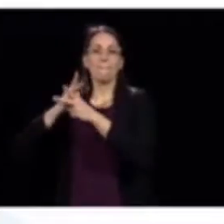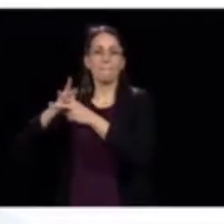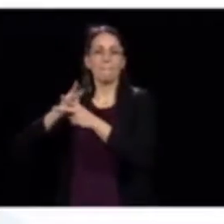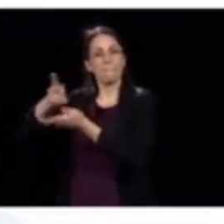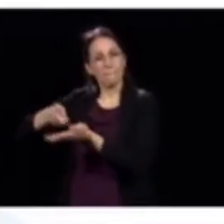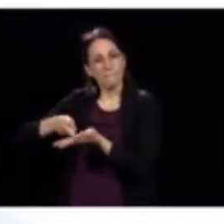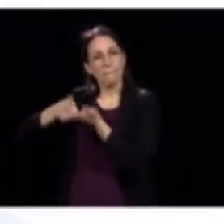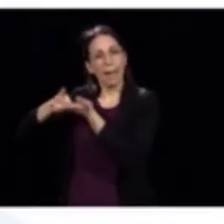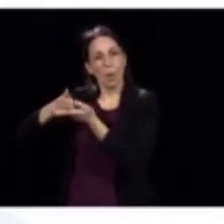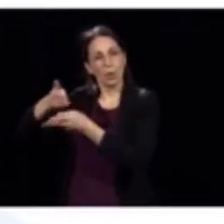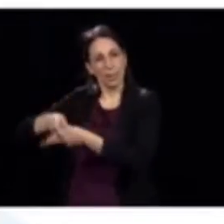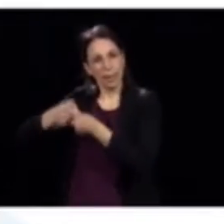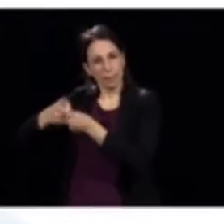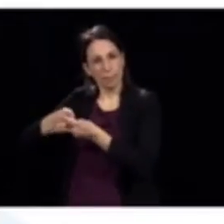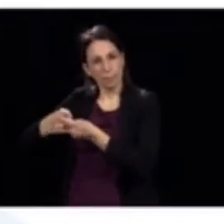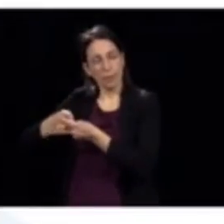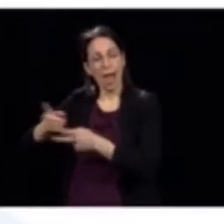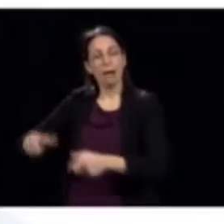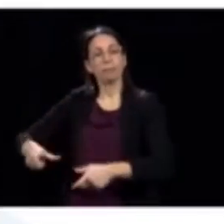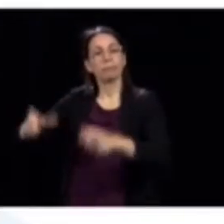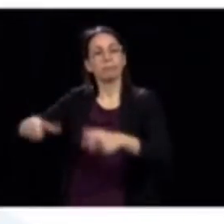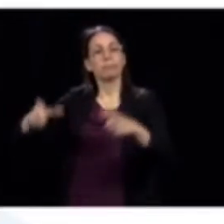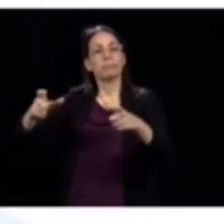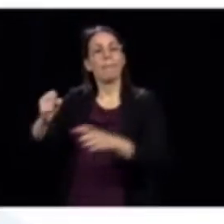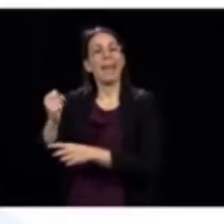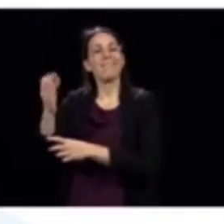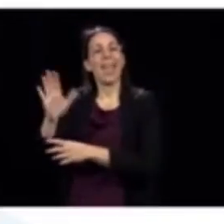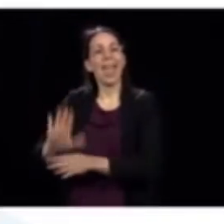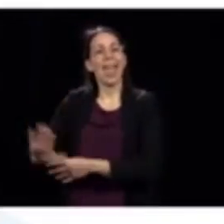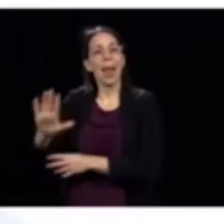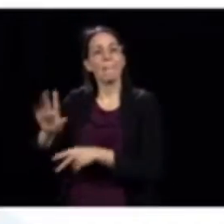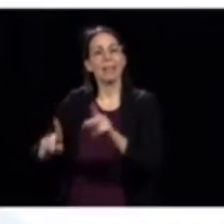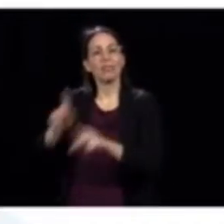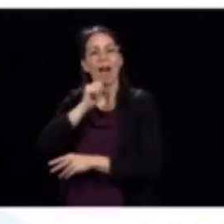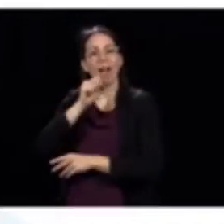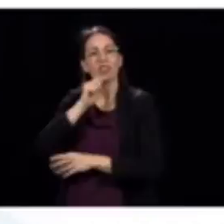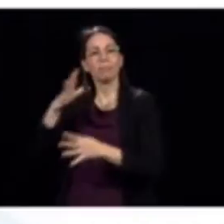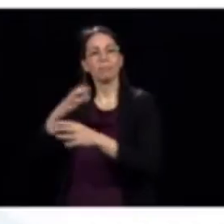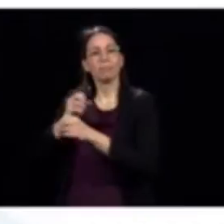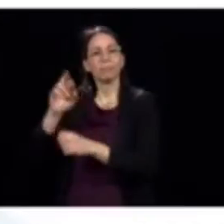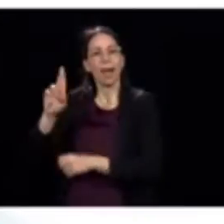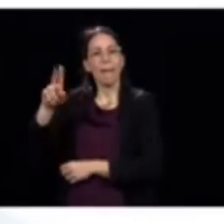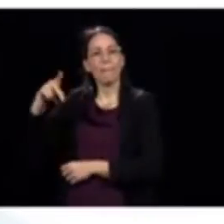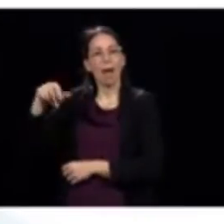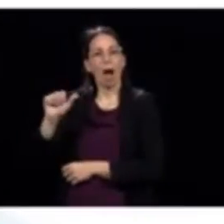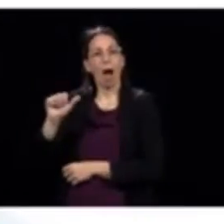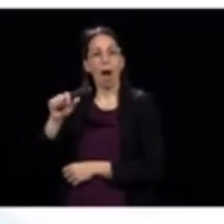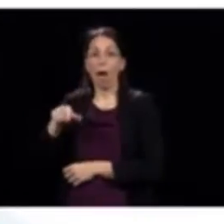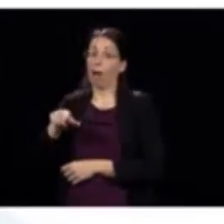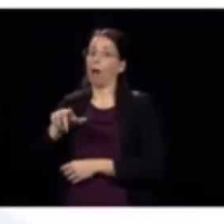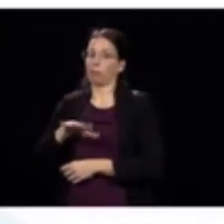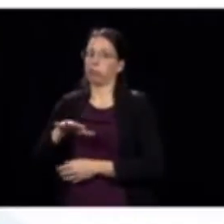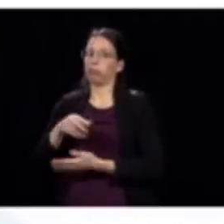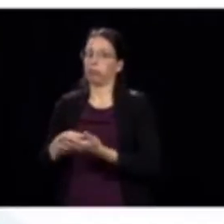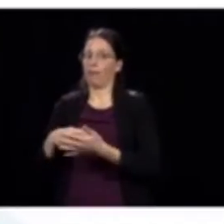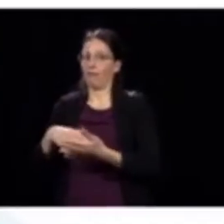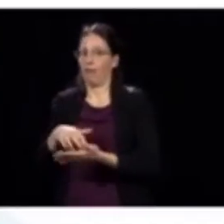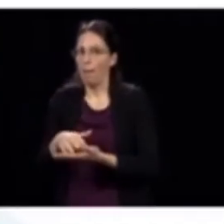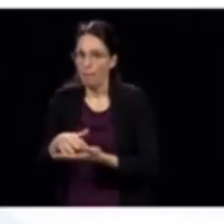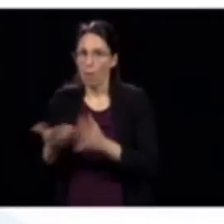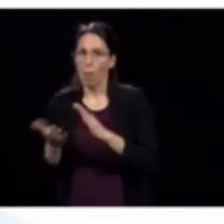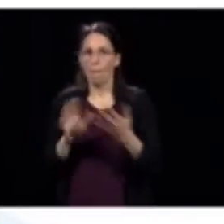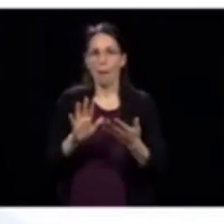bénéficiaires, mais ceux-là qui travaillent dans les résidences privées pour personnes âgées, donc les RPA. Vous le savez, ceux-là sont encore moins payés que dans leur régime public.